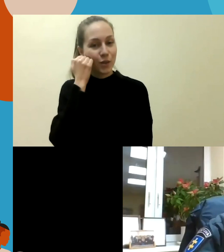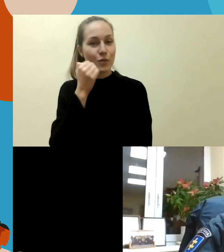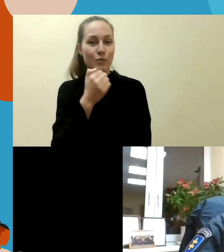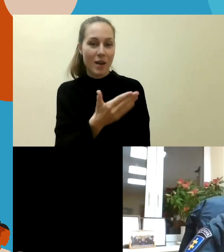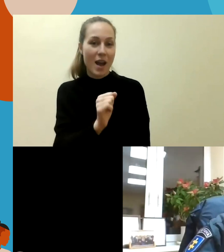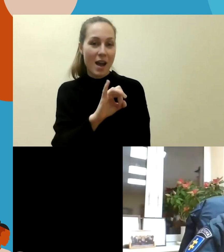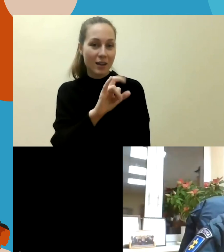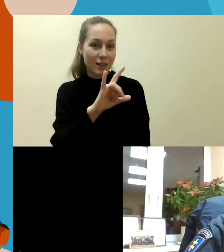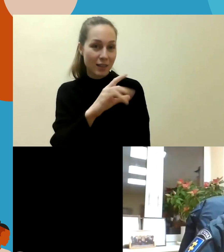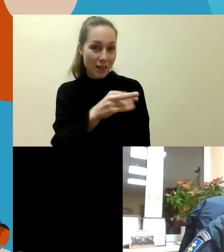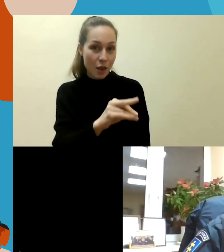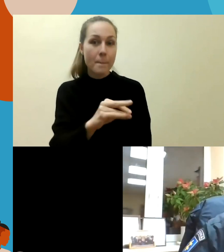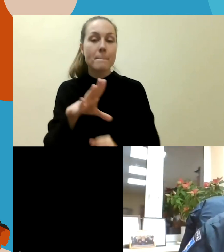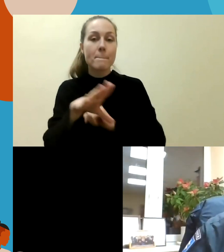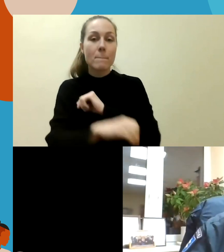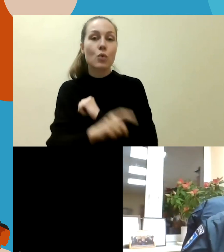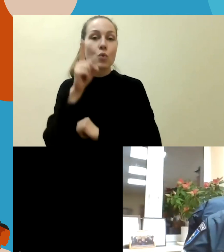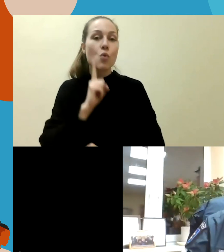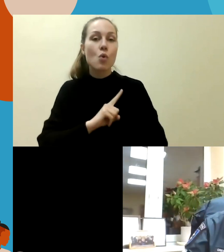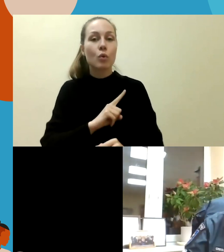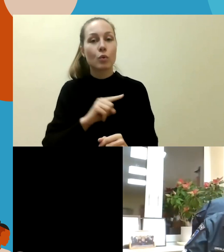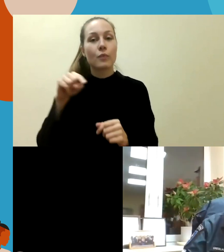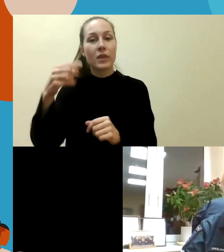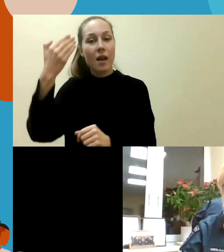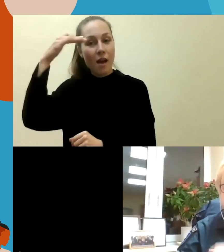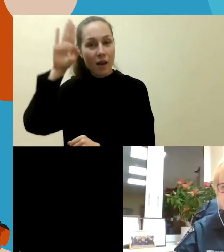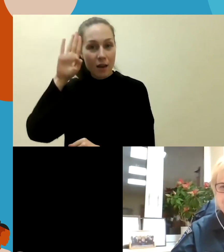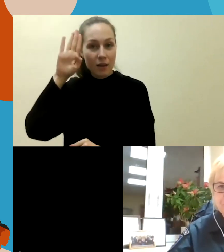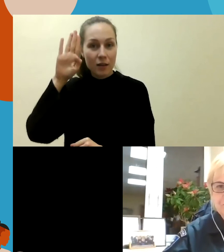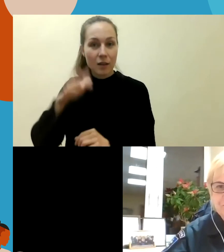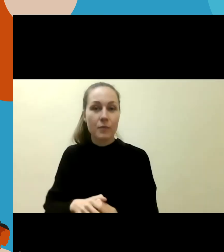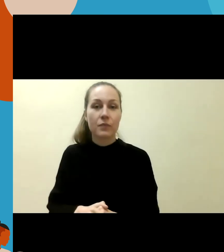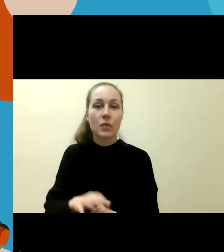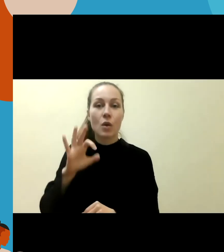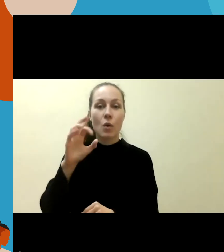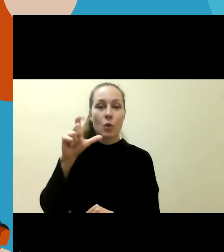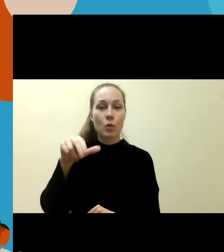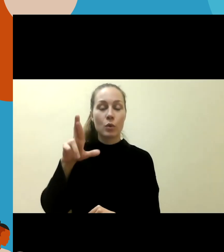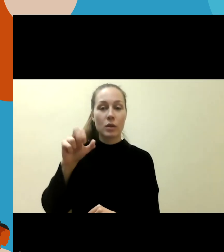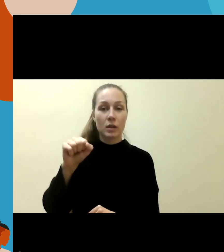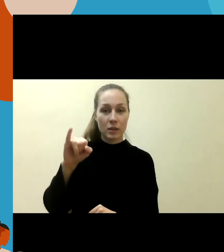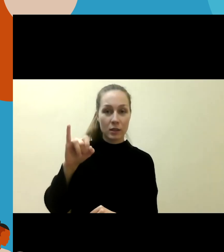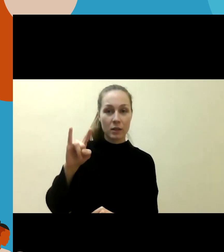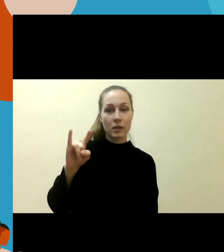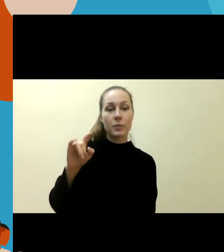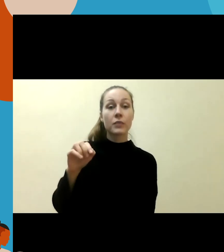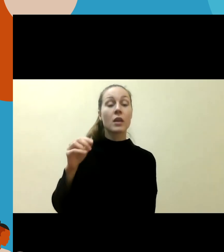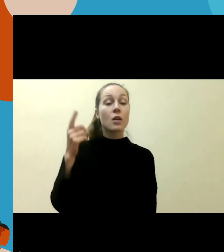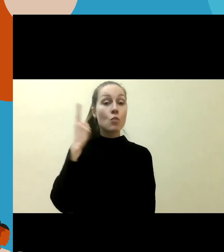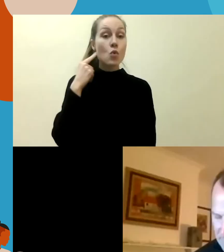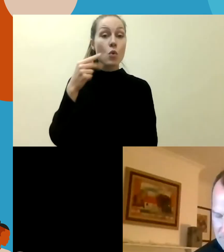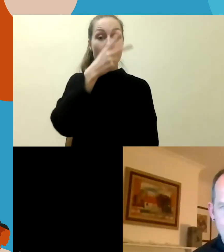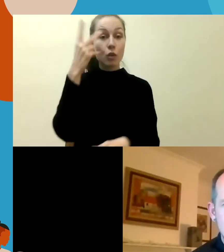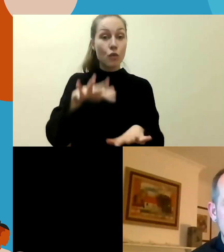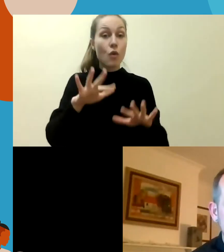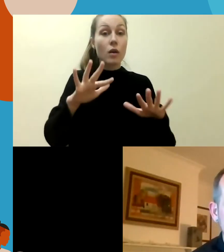pabaigai norėčiau į Airiją persikelti. Pone Karinai, išgirdote tam tikrus dalykus apie tai, kas yra daroma Lietuvoje, kaip yra